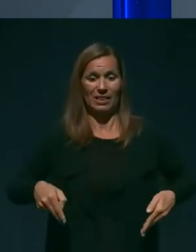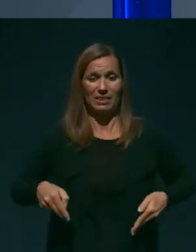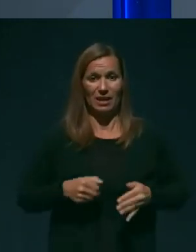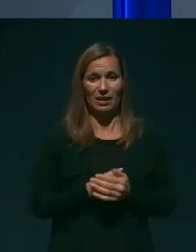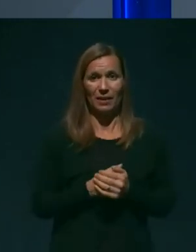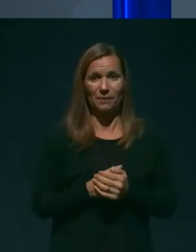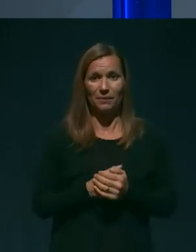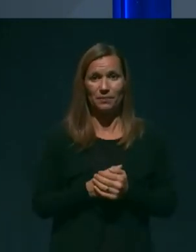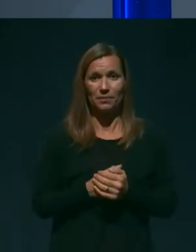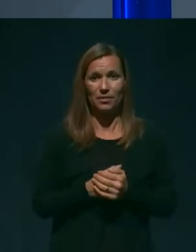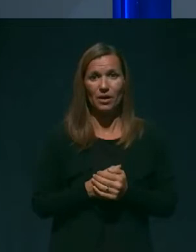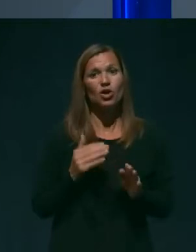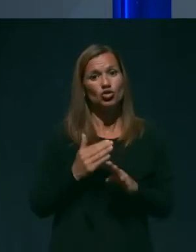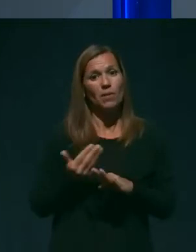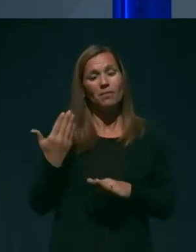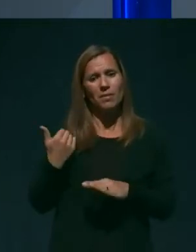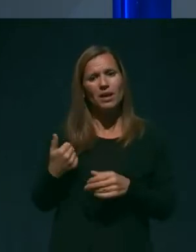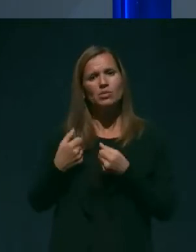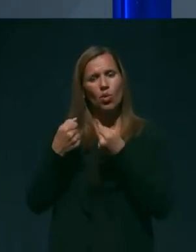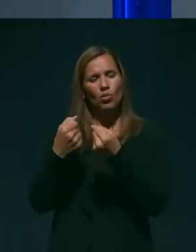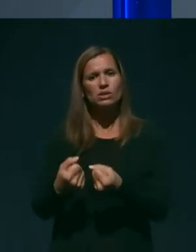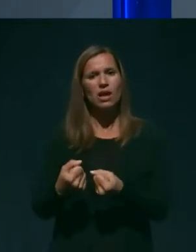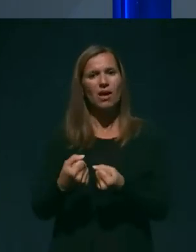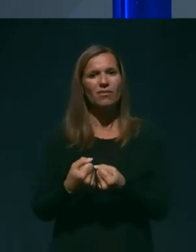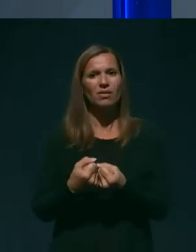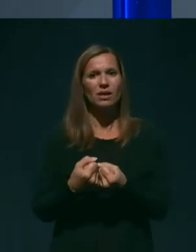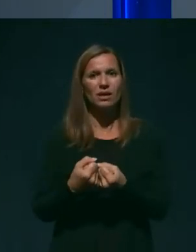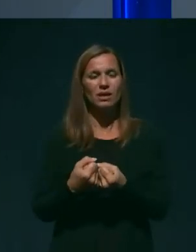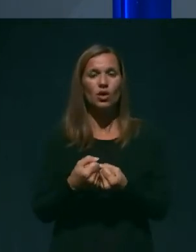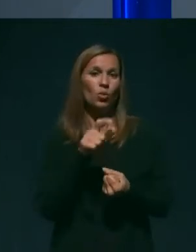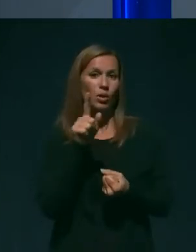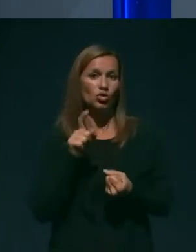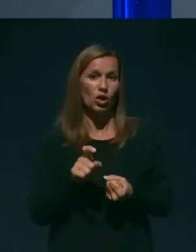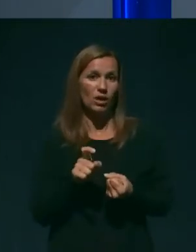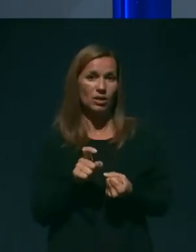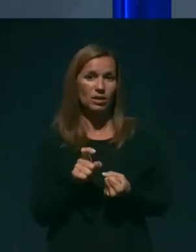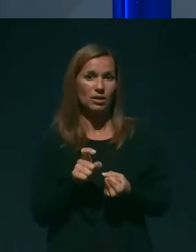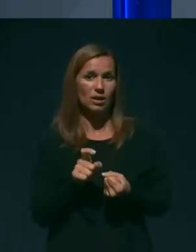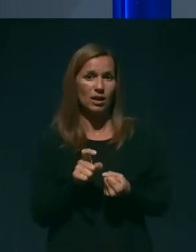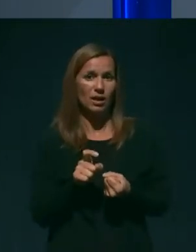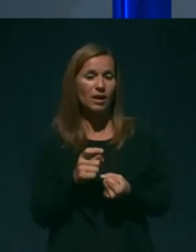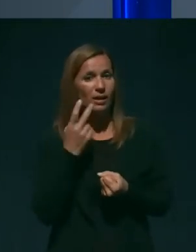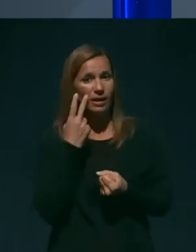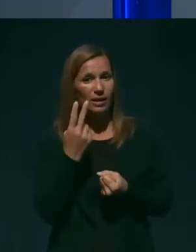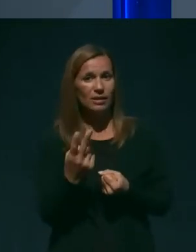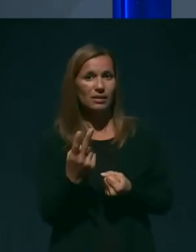Predhodno je bilo že postavljeno vprašanje, glede povezave